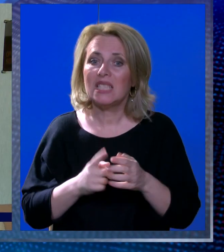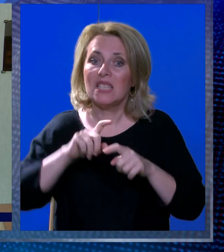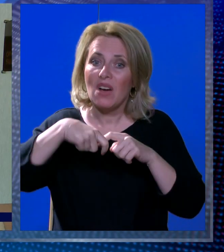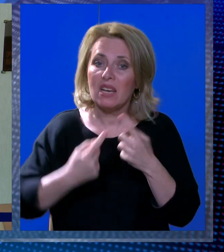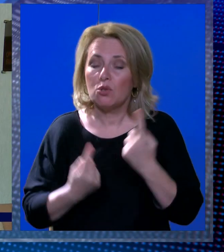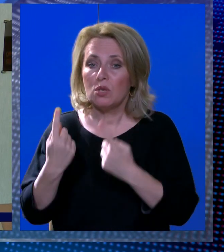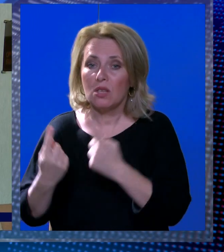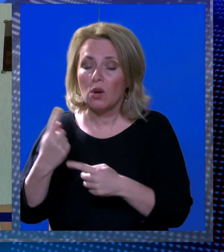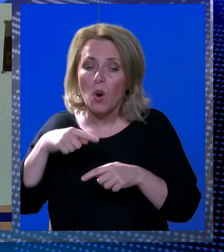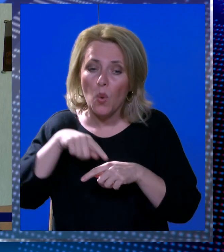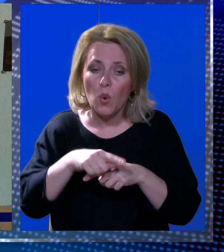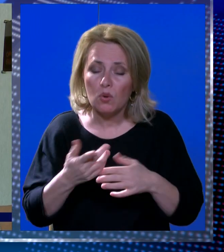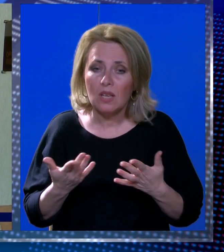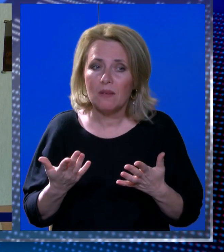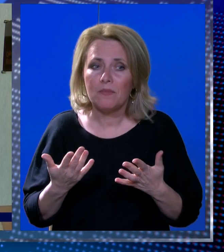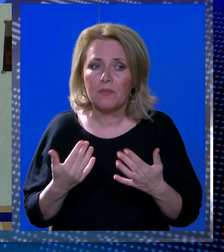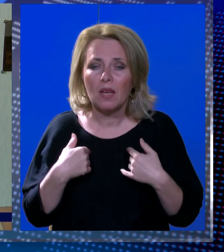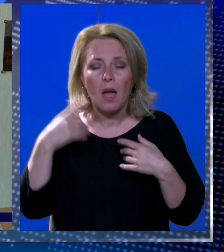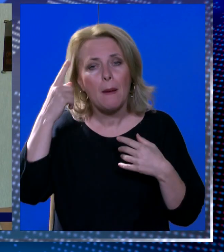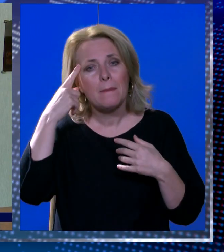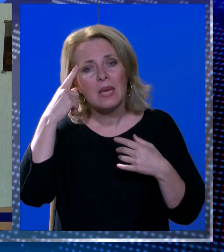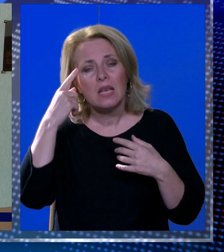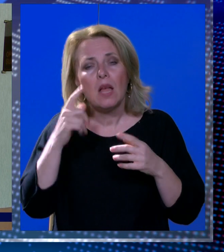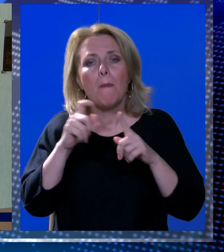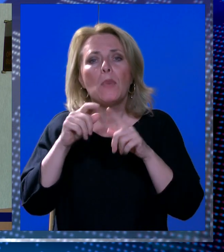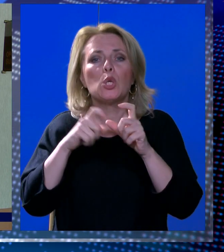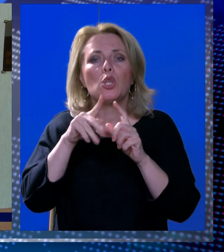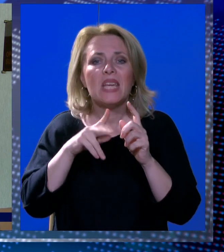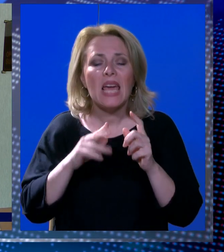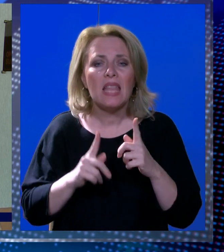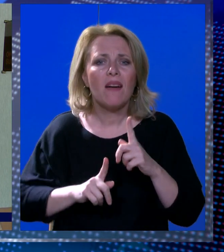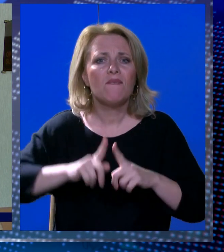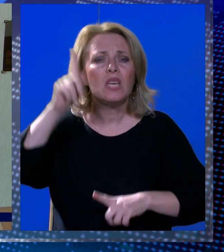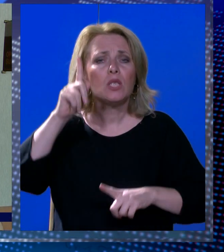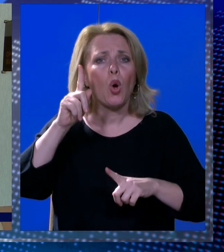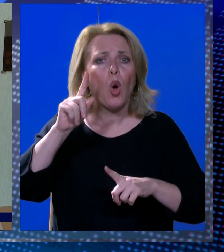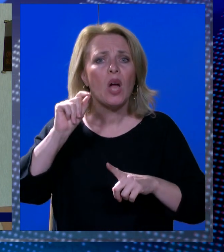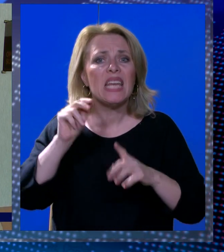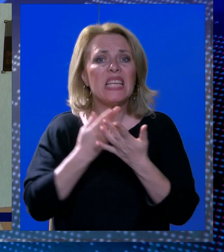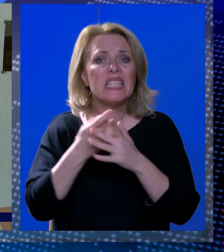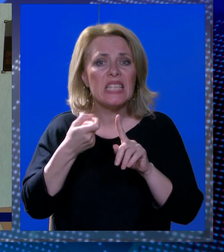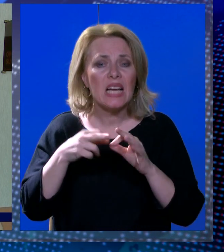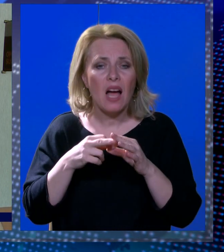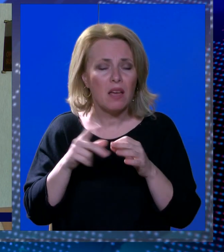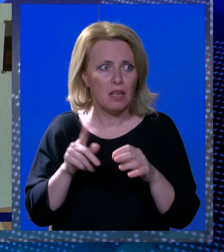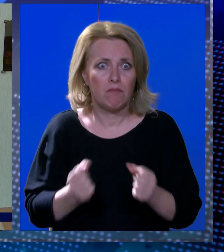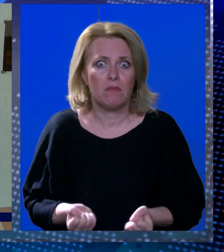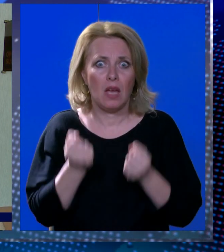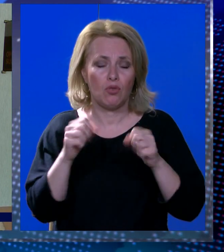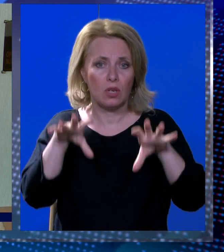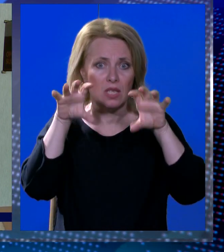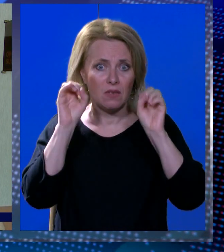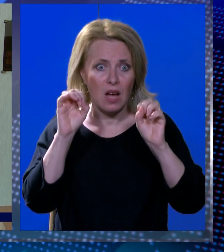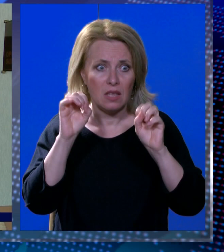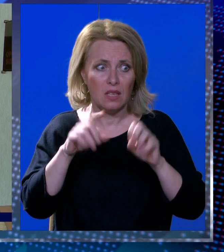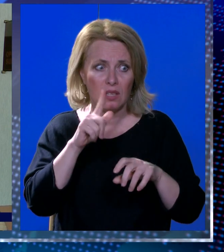stvari događale unutar, to su vam mislim, postrojenja vrlo visokog rizika. Tako da je uopće nesvatljivo